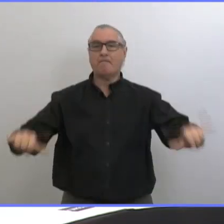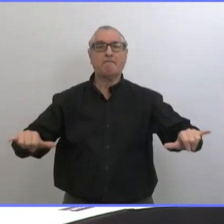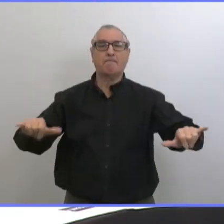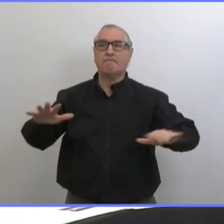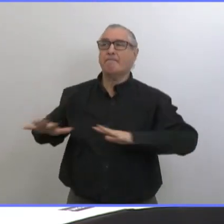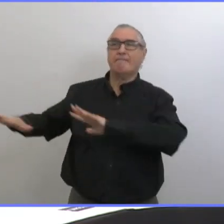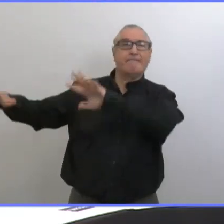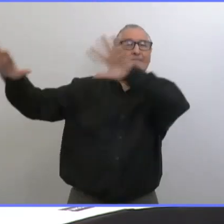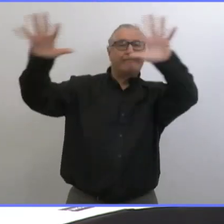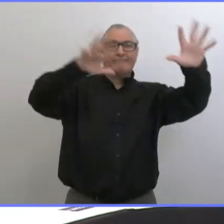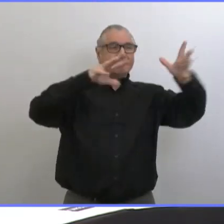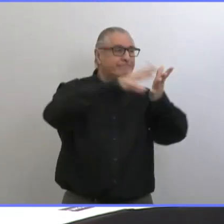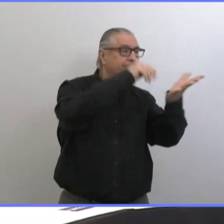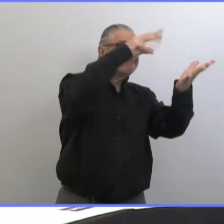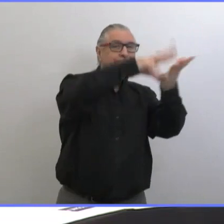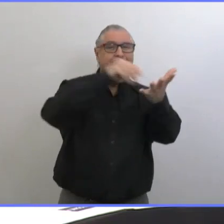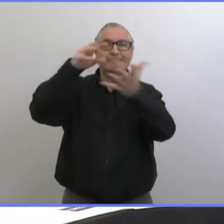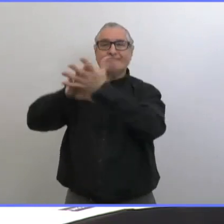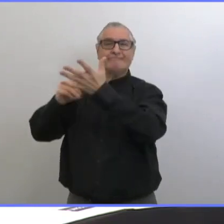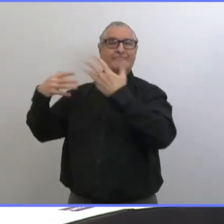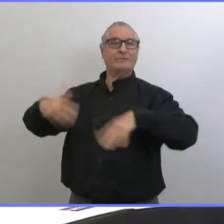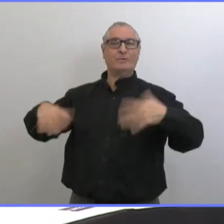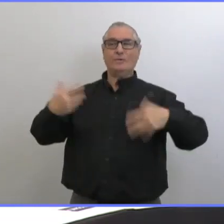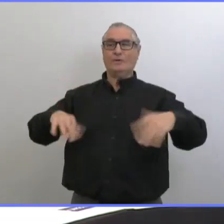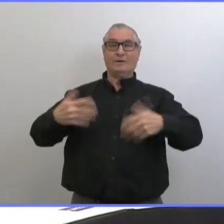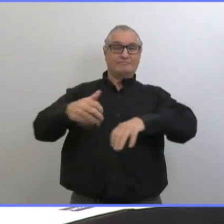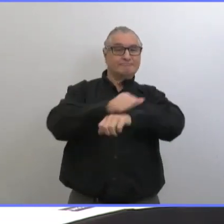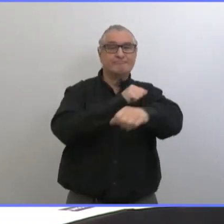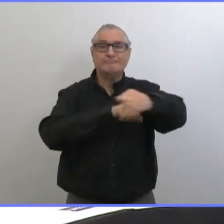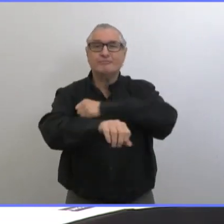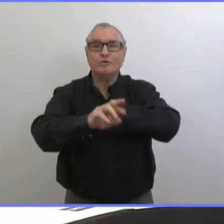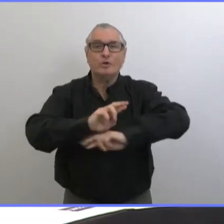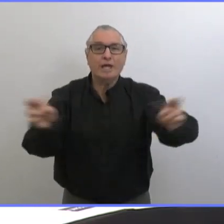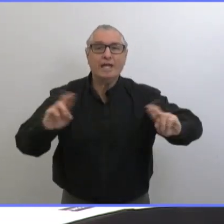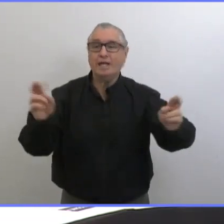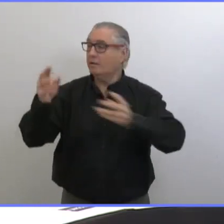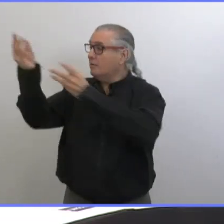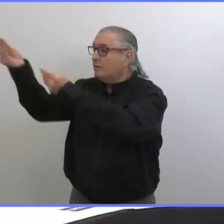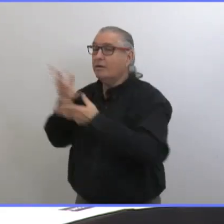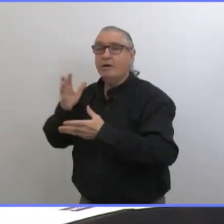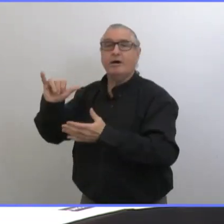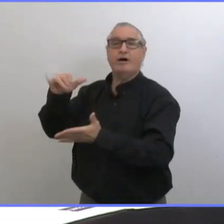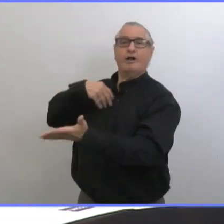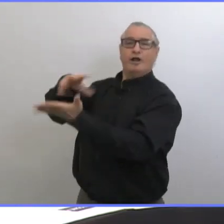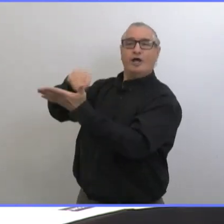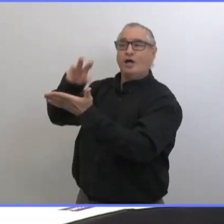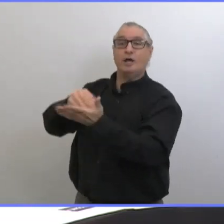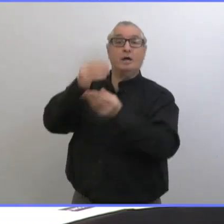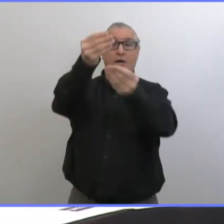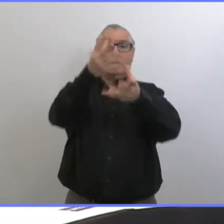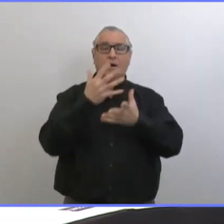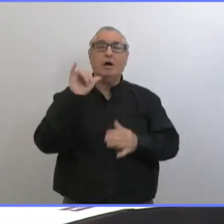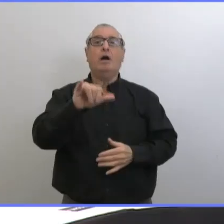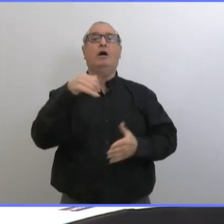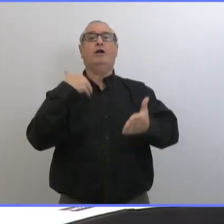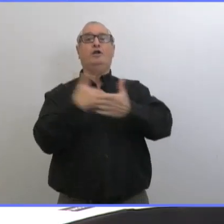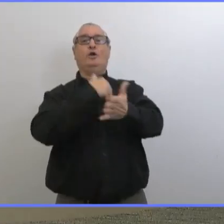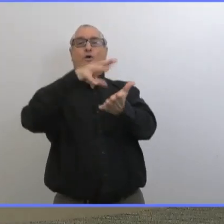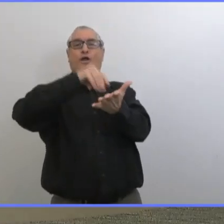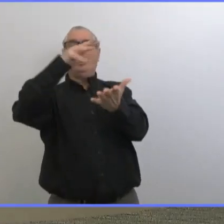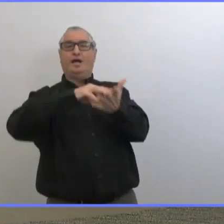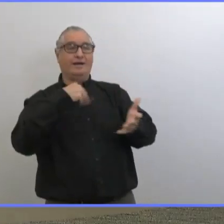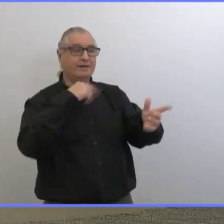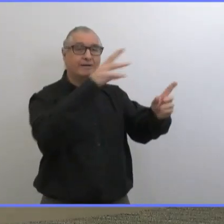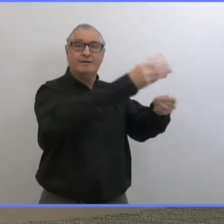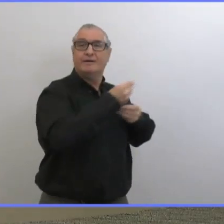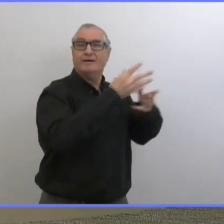à quoi s'attendre par rapport à ces vaccins donc on veut apprendre de nos collègues dans d'autres provinces dans d'autres pays et